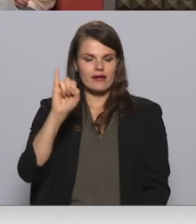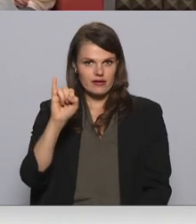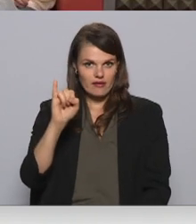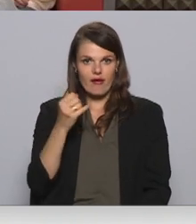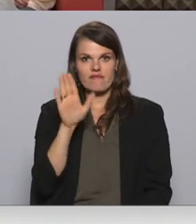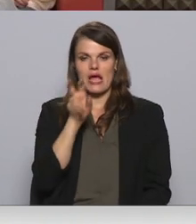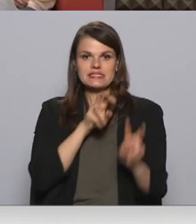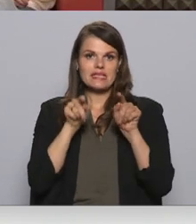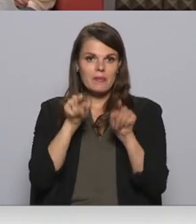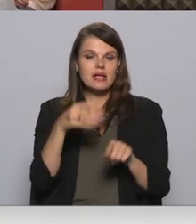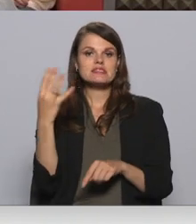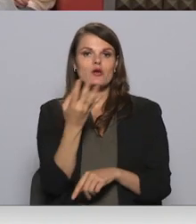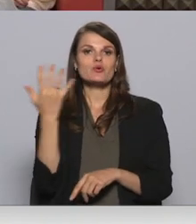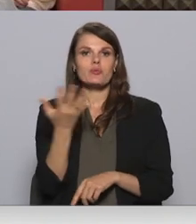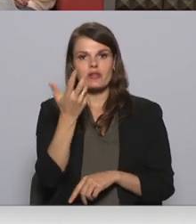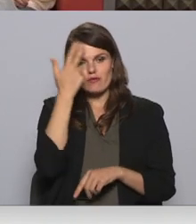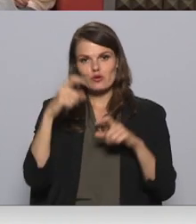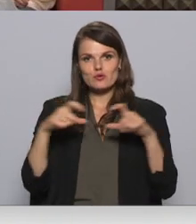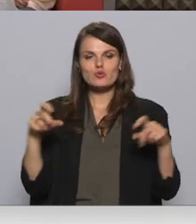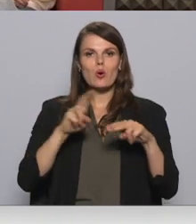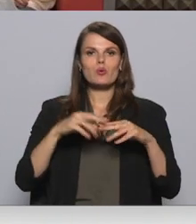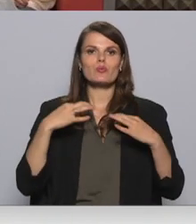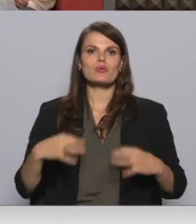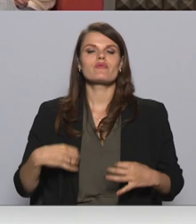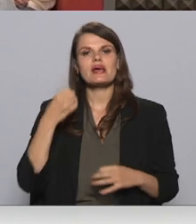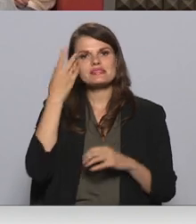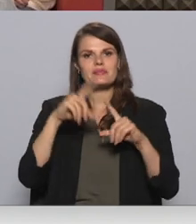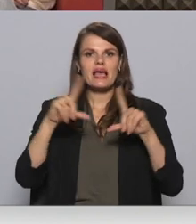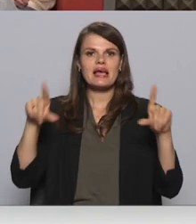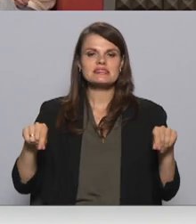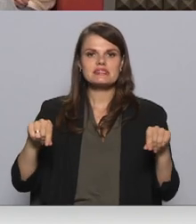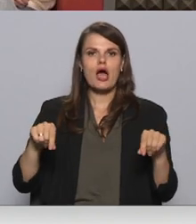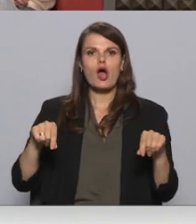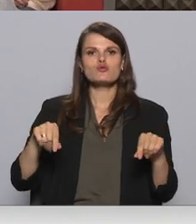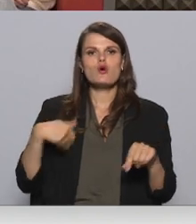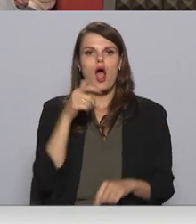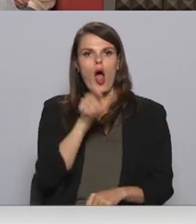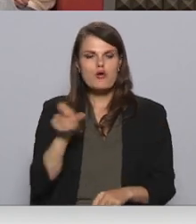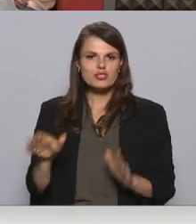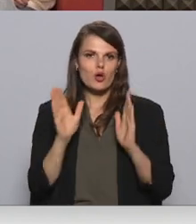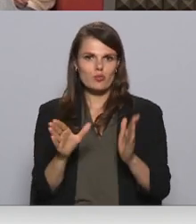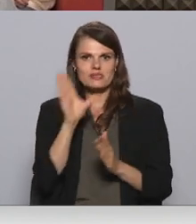Ceturtdien un piekdien vidusskolēniem un profesionālās izglītības iestāžu audzēkņiem būs iespēja izmēģināt spēkus hakatonu.